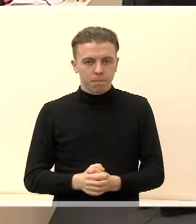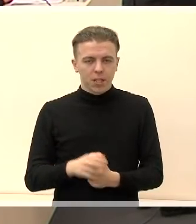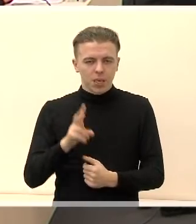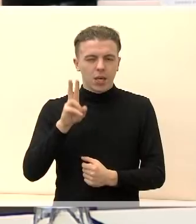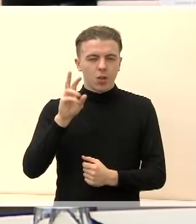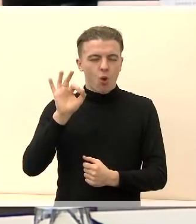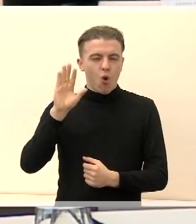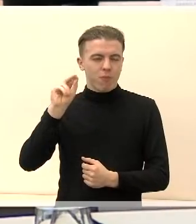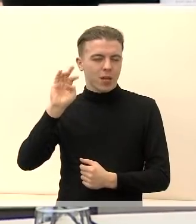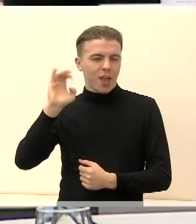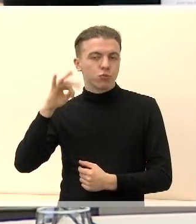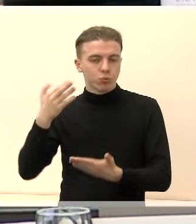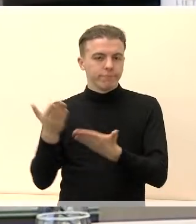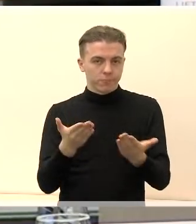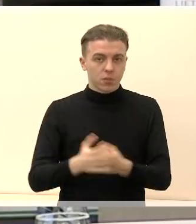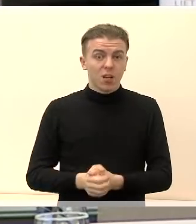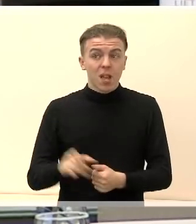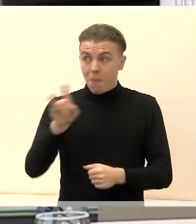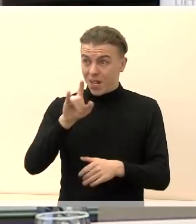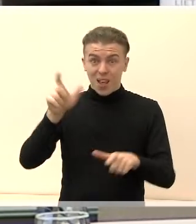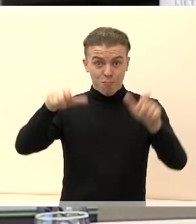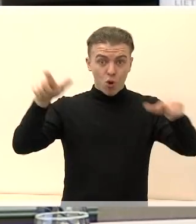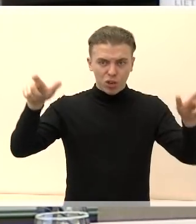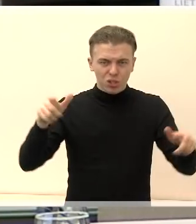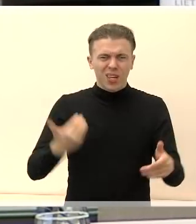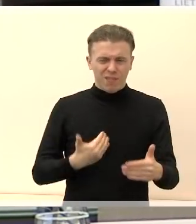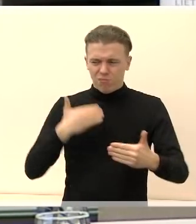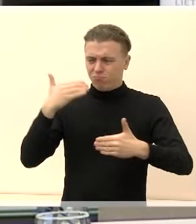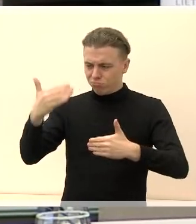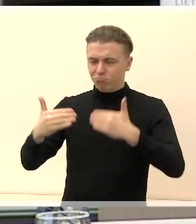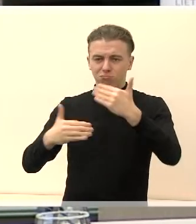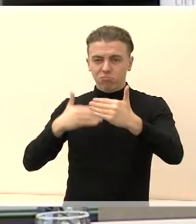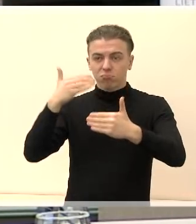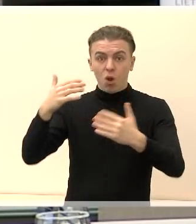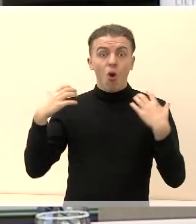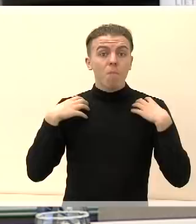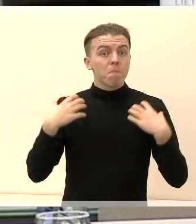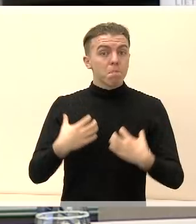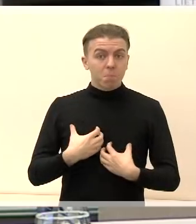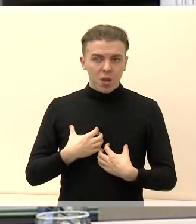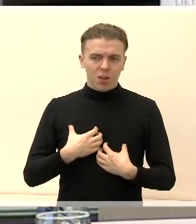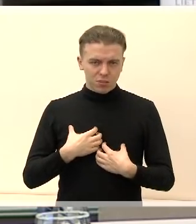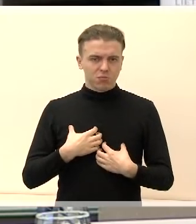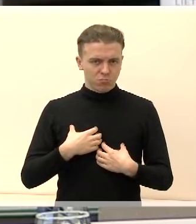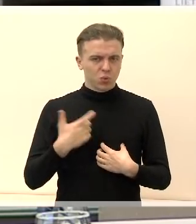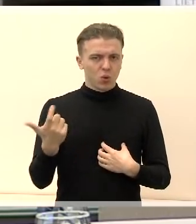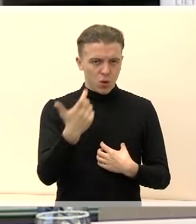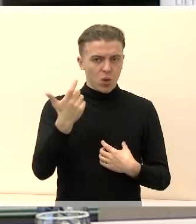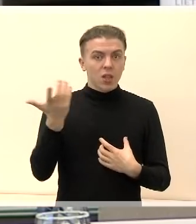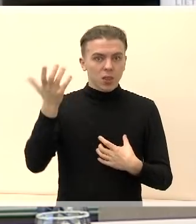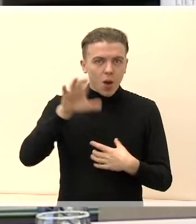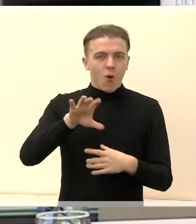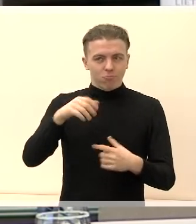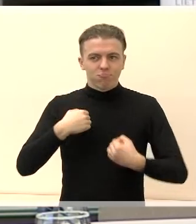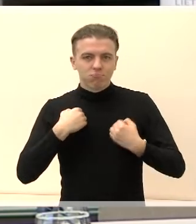Gerbėjom Marijampuliečiai, iš tiesų gyvenimas eina į priekį, ir nuo mero labai daug priklauso, ir nuo vadovybės saivaldybės taip pat,